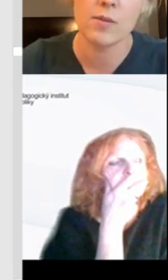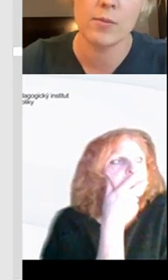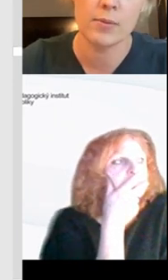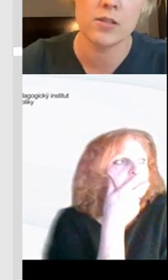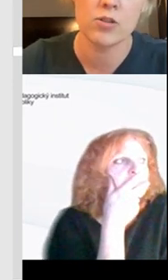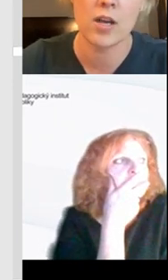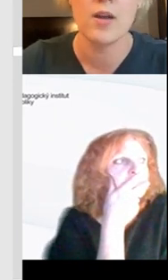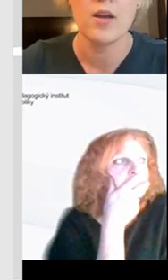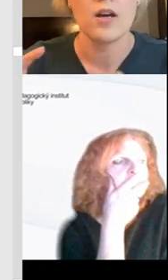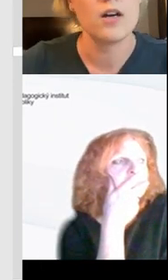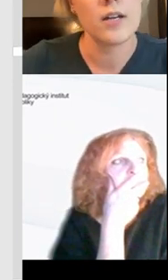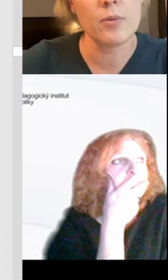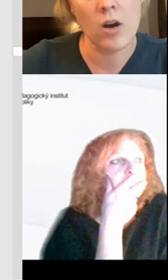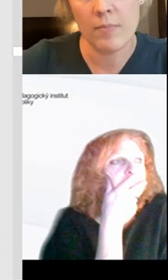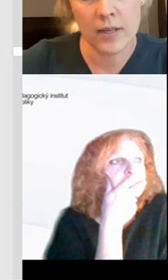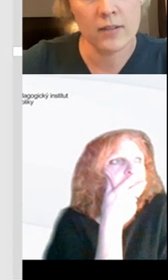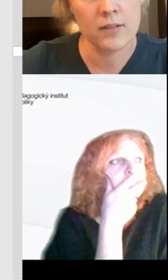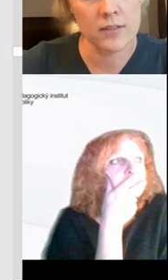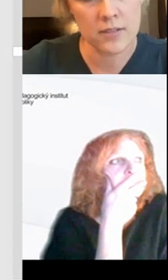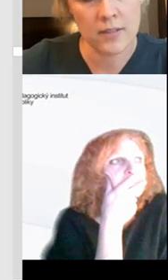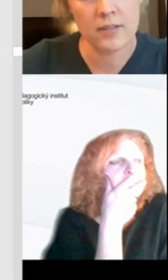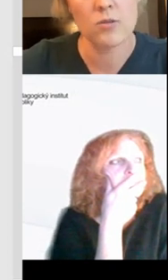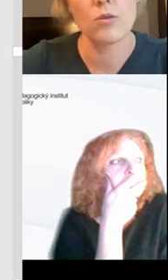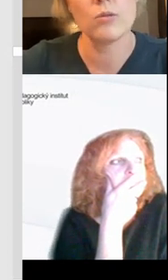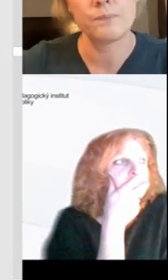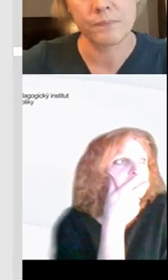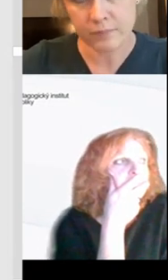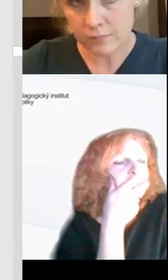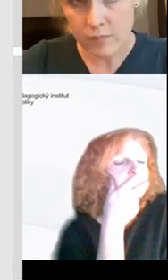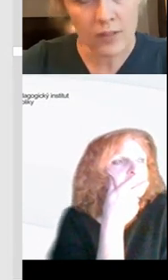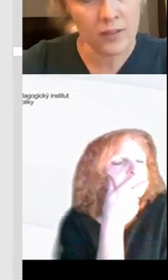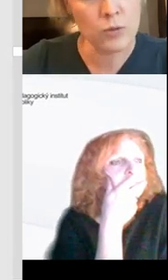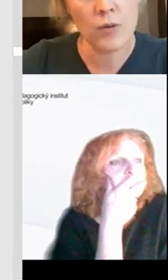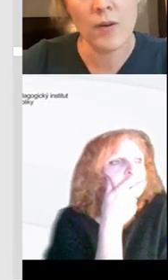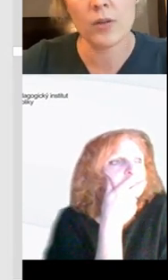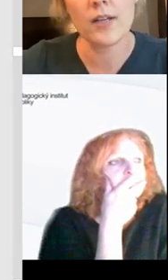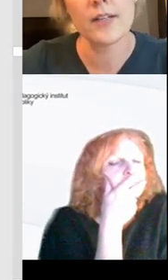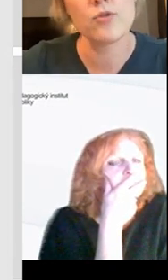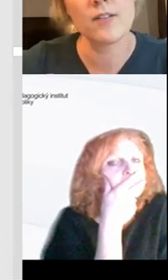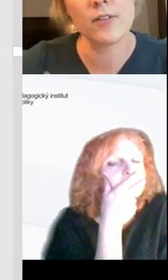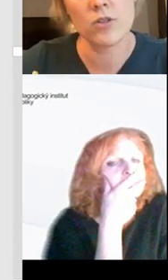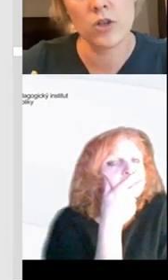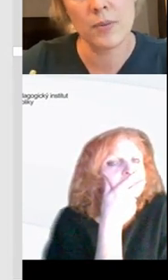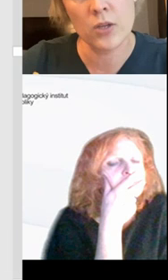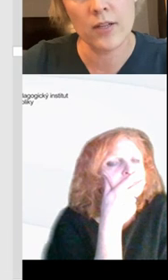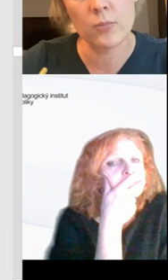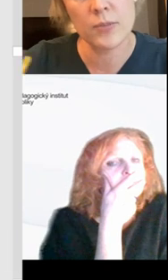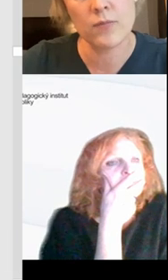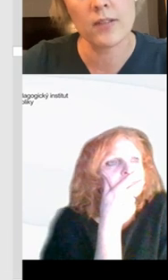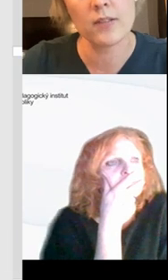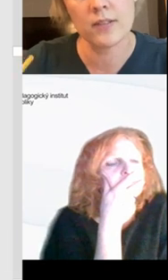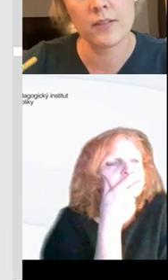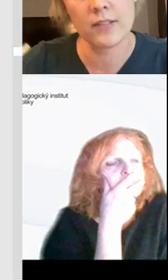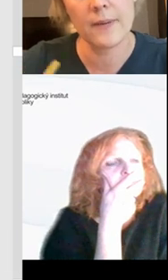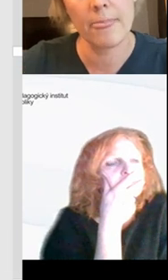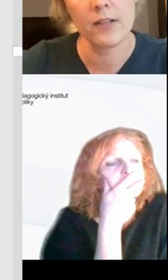nějakým stylusem nebo prstíčkem, nebo naopak zase existují výukové portály, kde můžete vyloženě doplňovat,